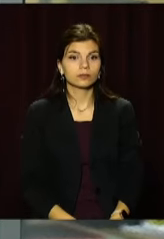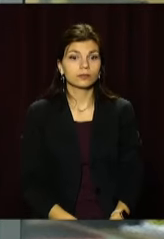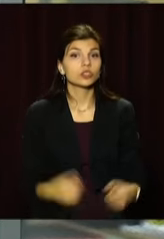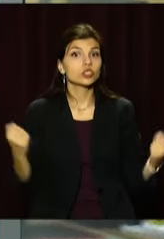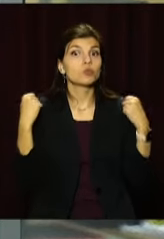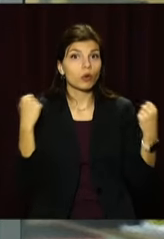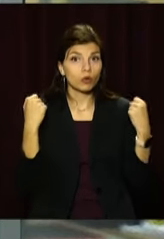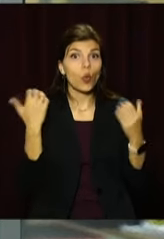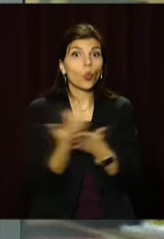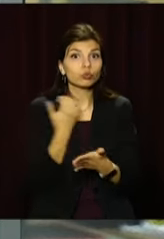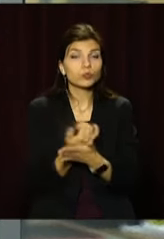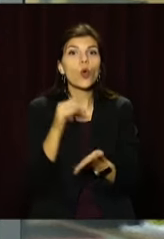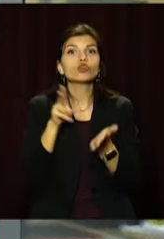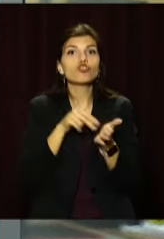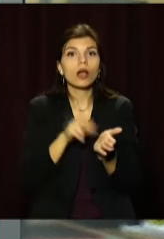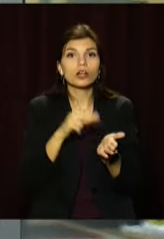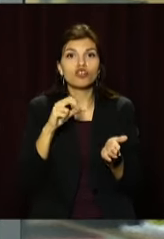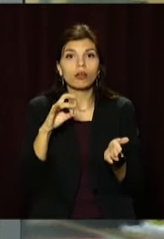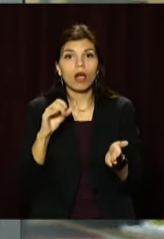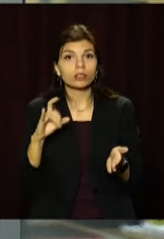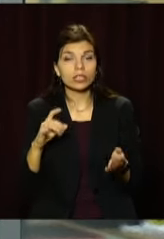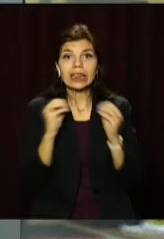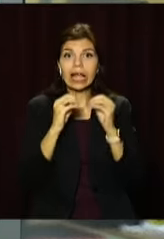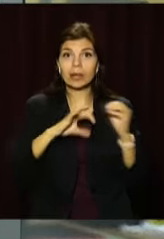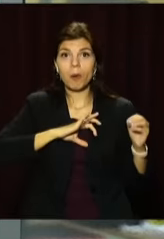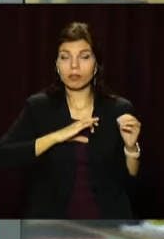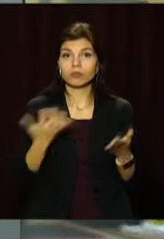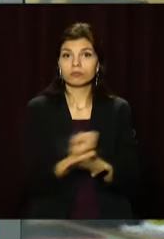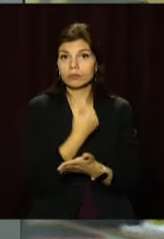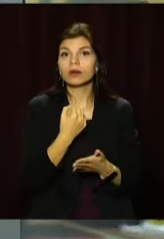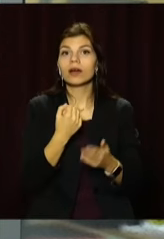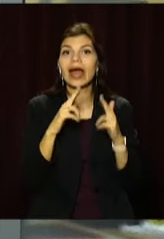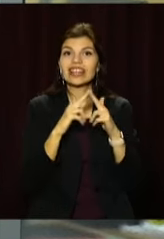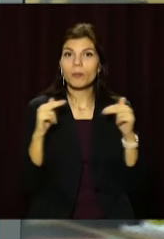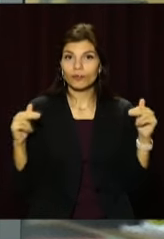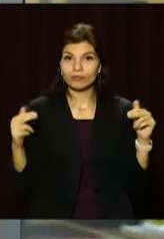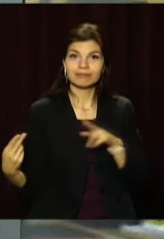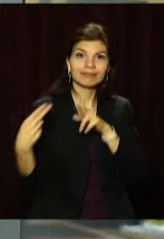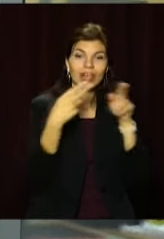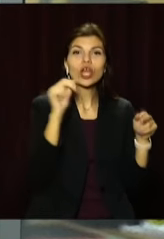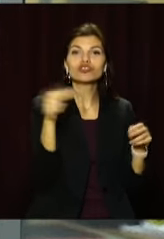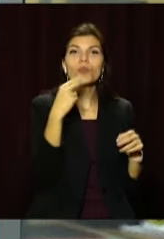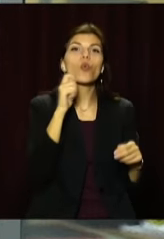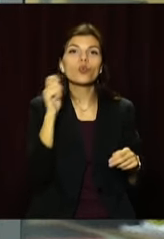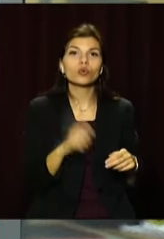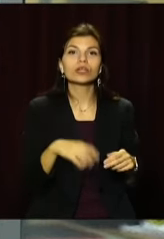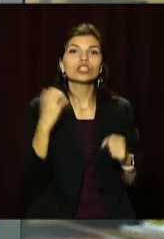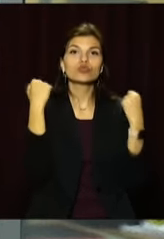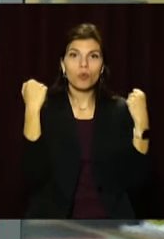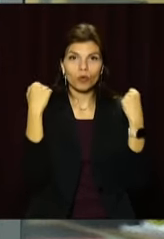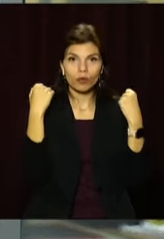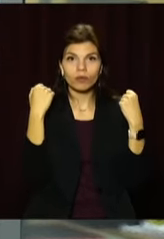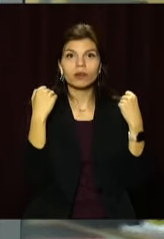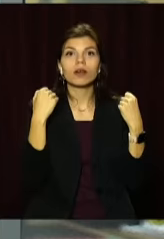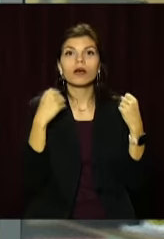Спортивний успіх у Черкасах. Десять медалей завоювали представники Дніпропетровщини на Чемпіонаті України зі спортивного